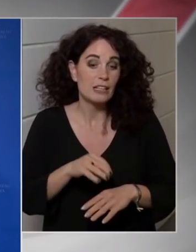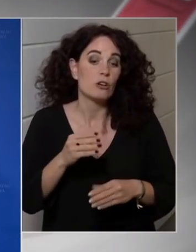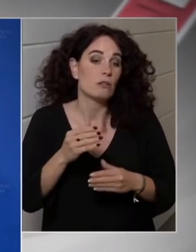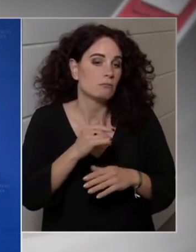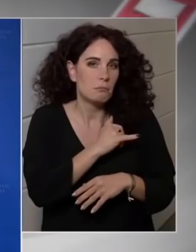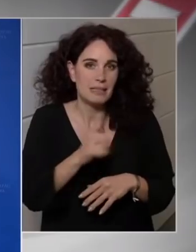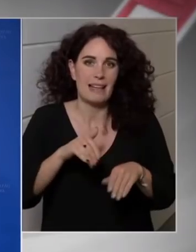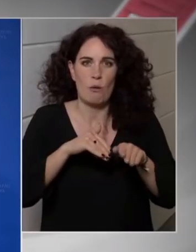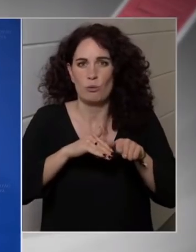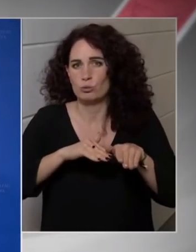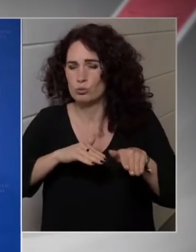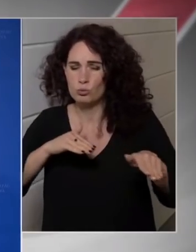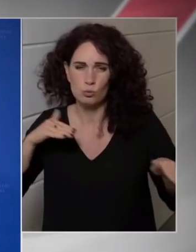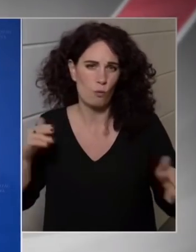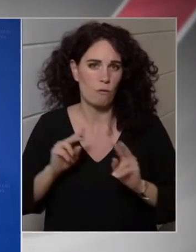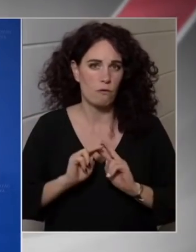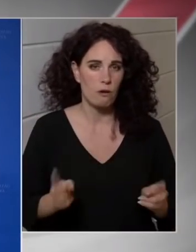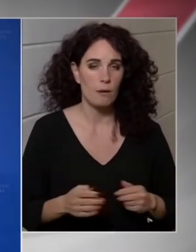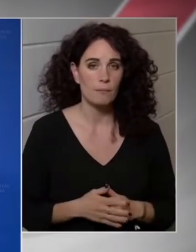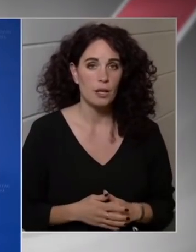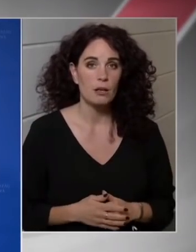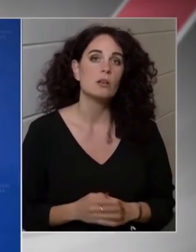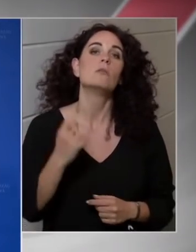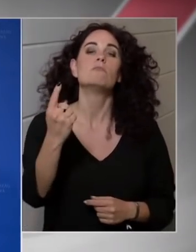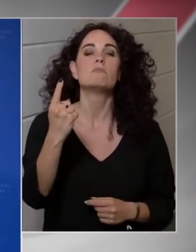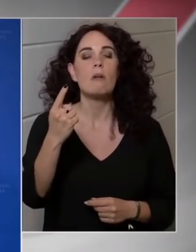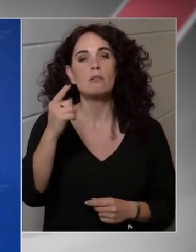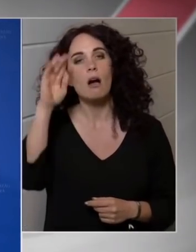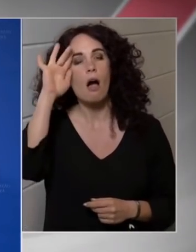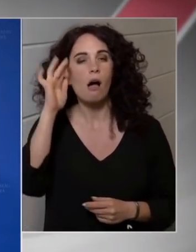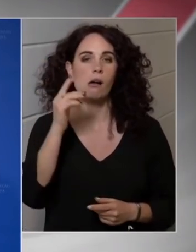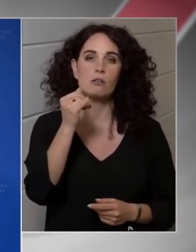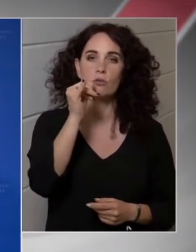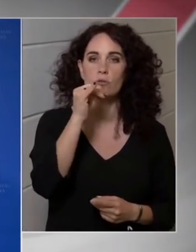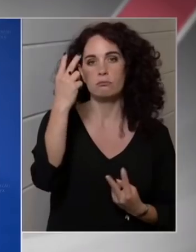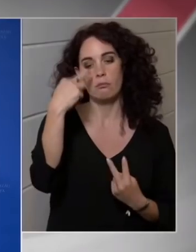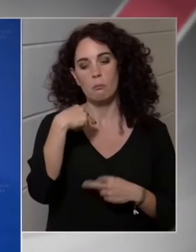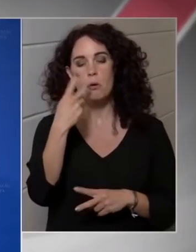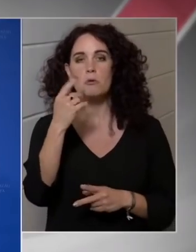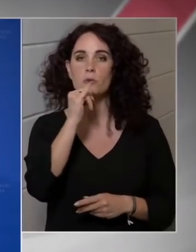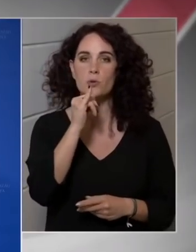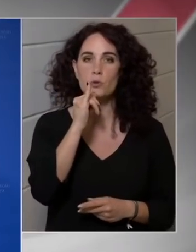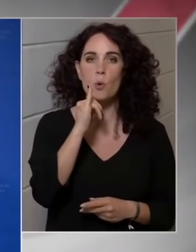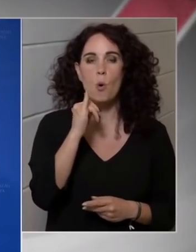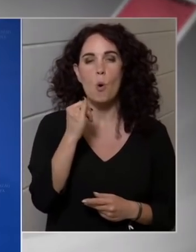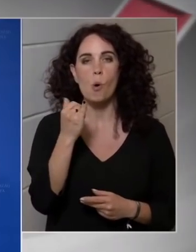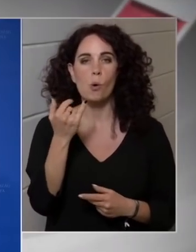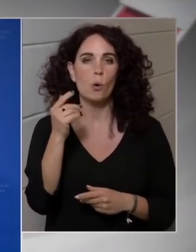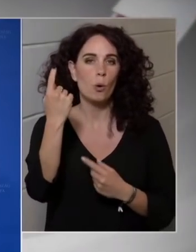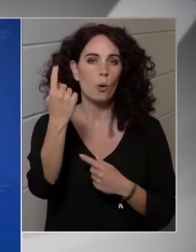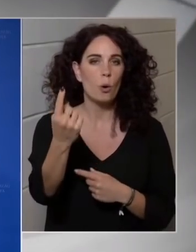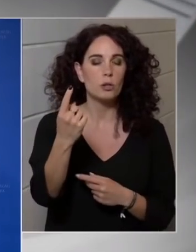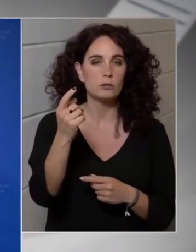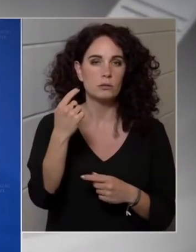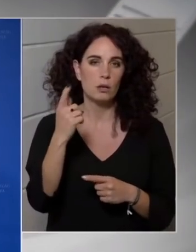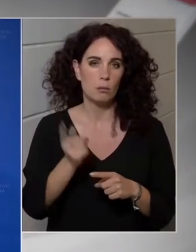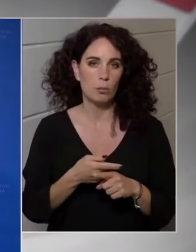autók. Tehát egy önmagát egyébként zöldnek és környezetvédőnek tekintő politikai oldal és pártképviselője